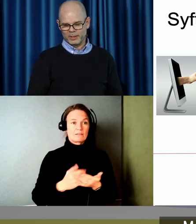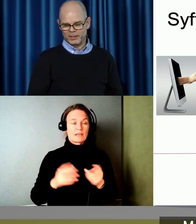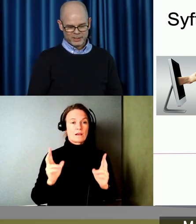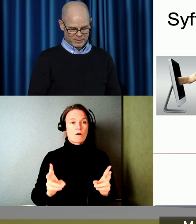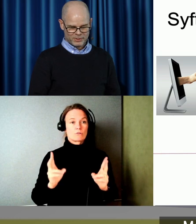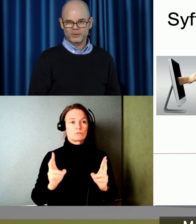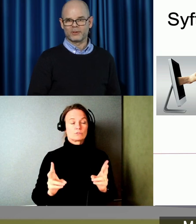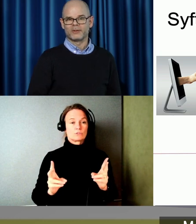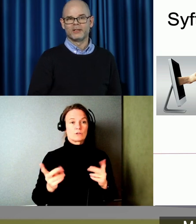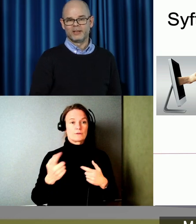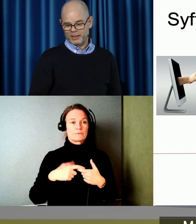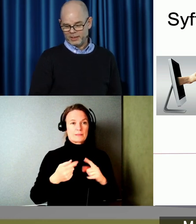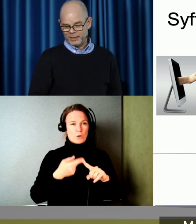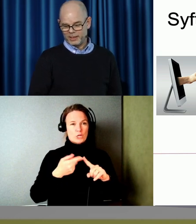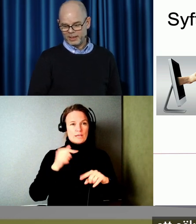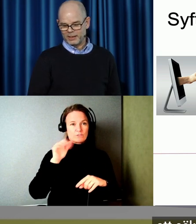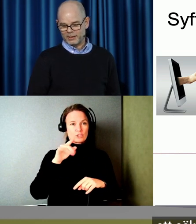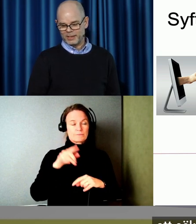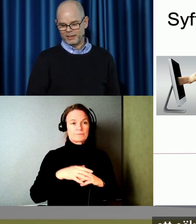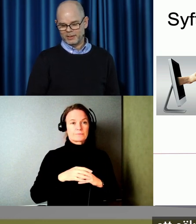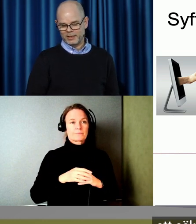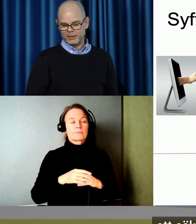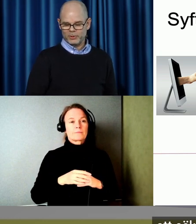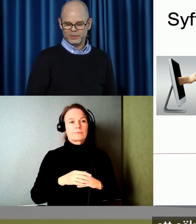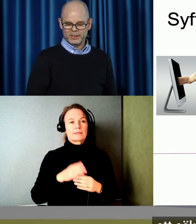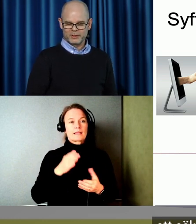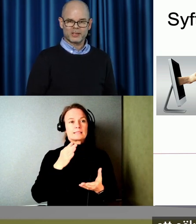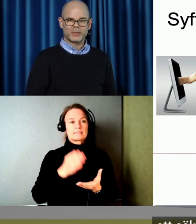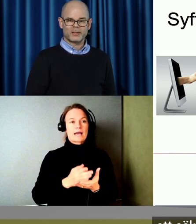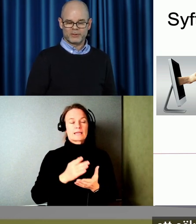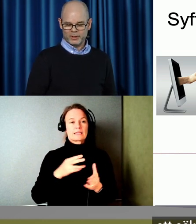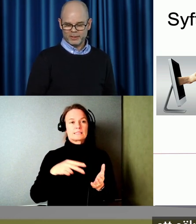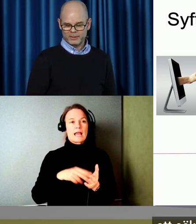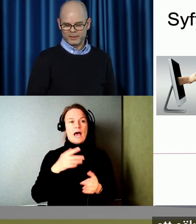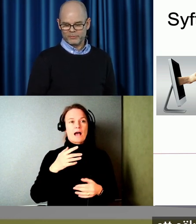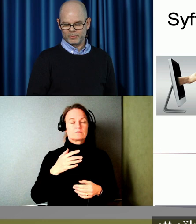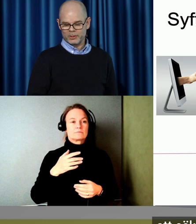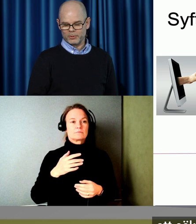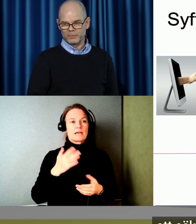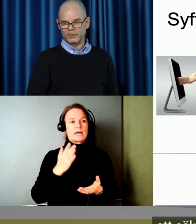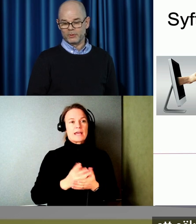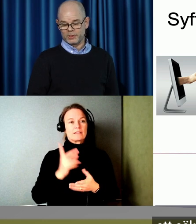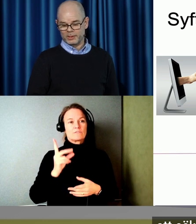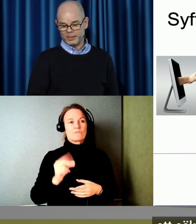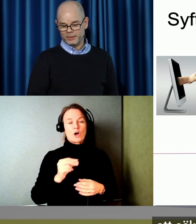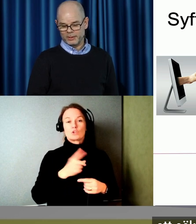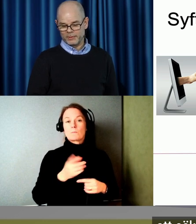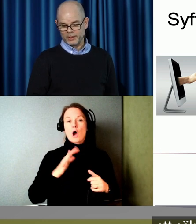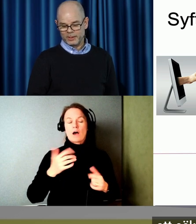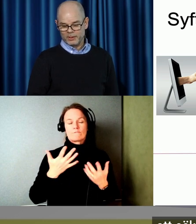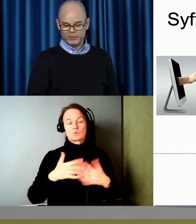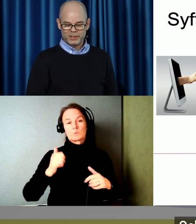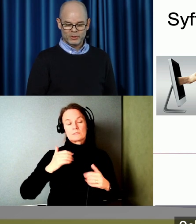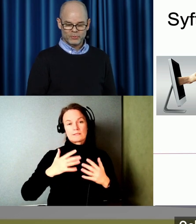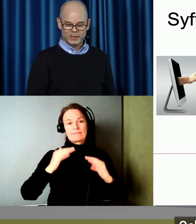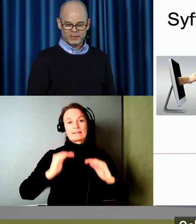det här som står i ingressen också, är att säkerställa fullständig respekt för rätten för personer med funktionsnedsättning.